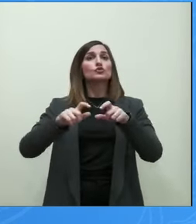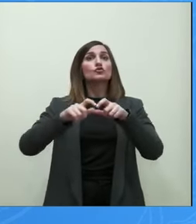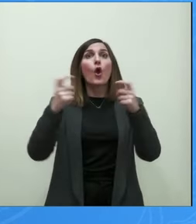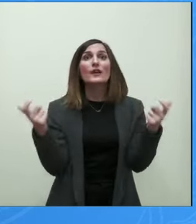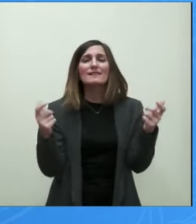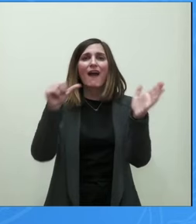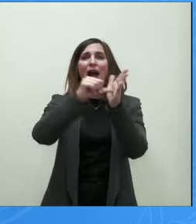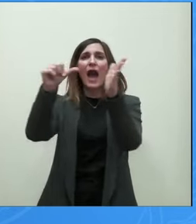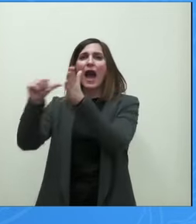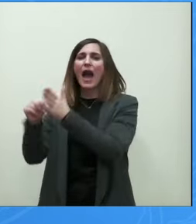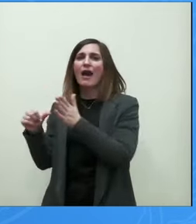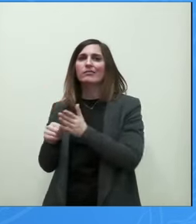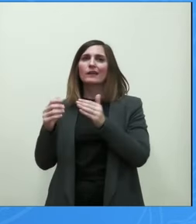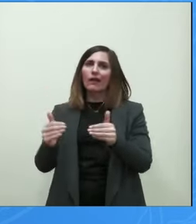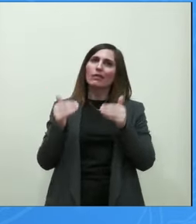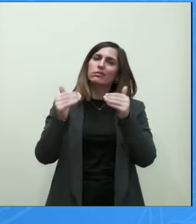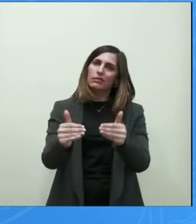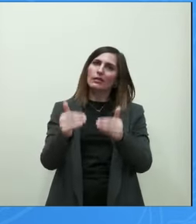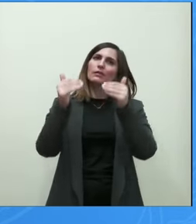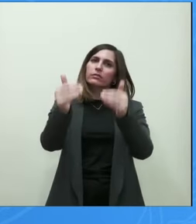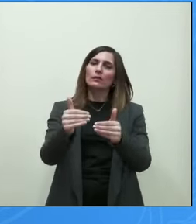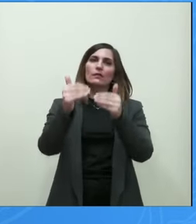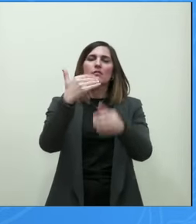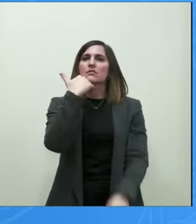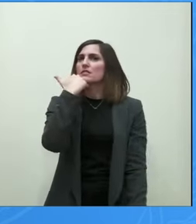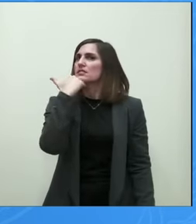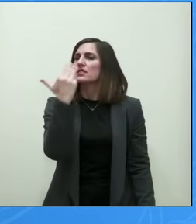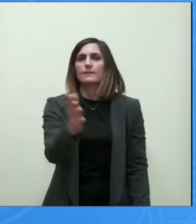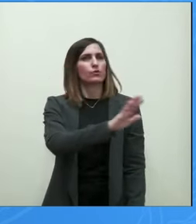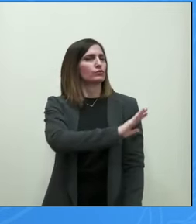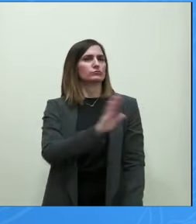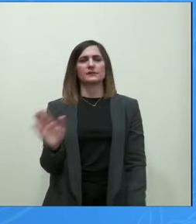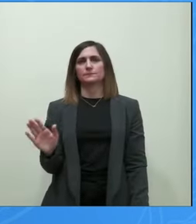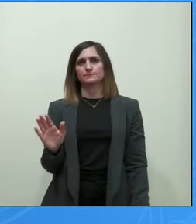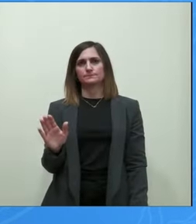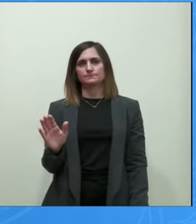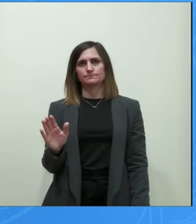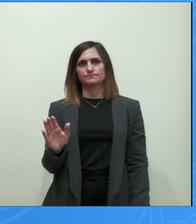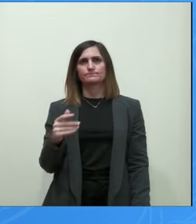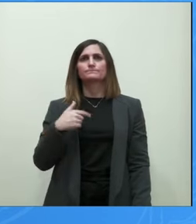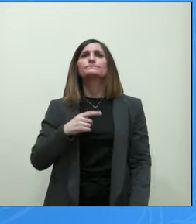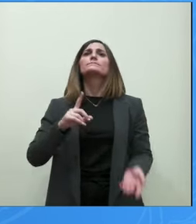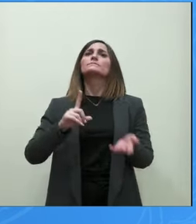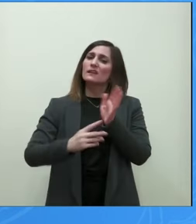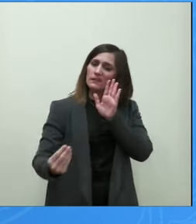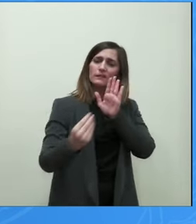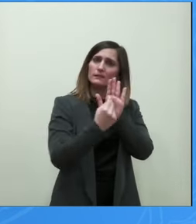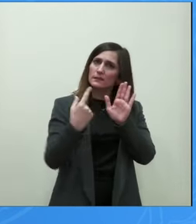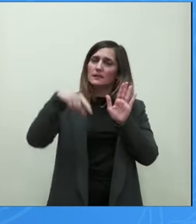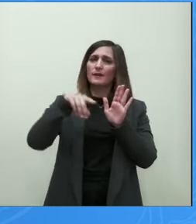Αθήνας δεν παίρνει καθυστέρηση. Που σημαίνει εισήγηση, θέμα εντός σημερισίας,